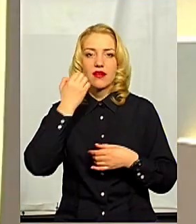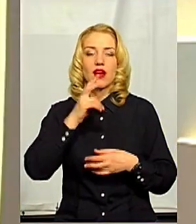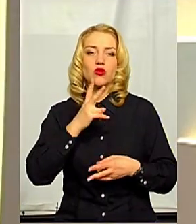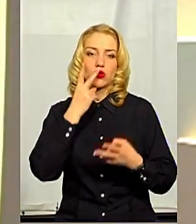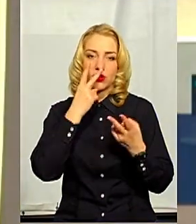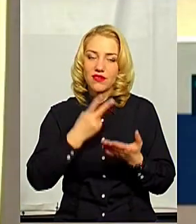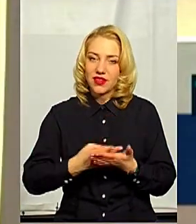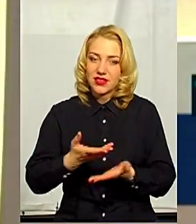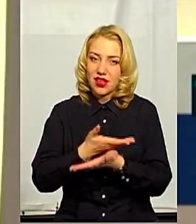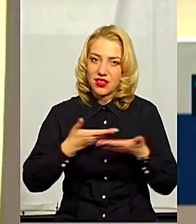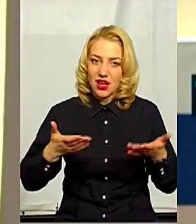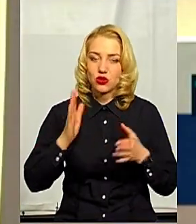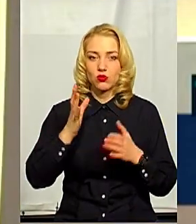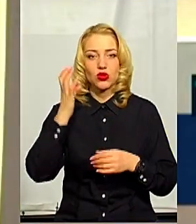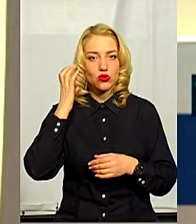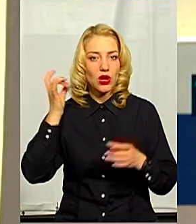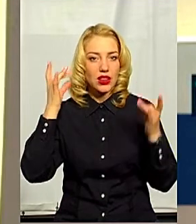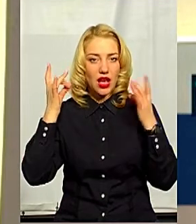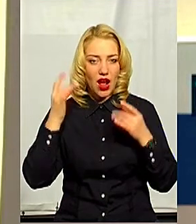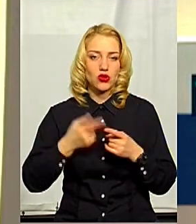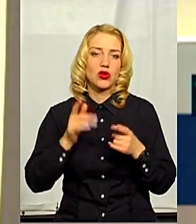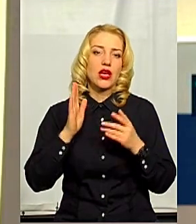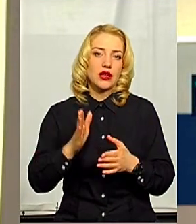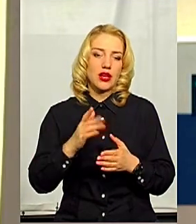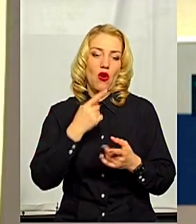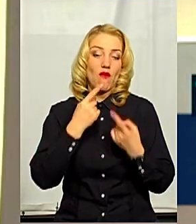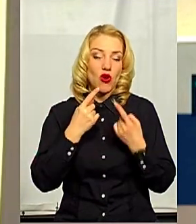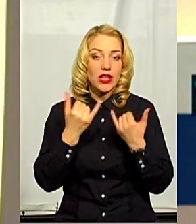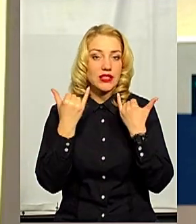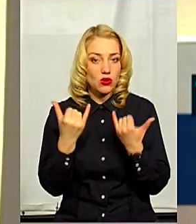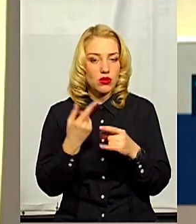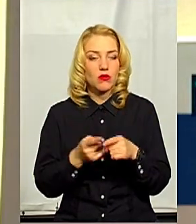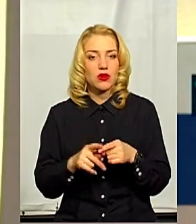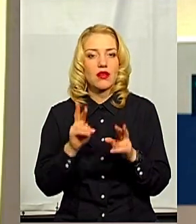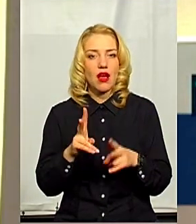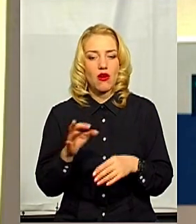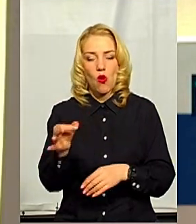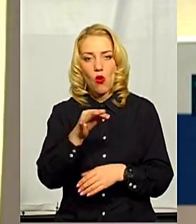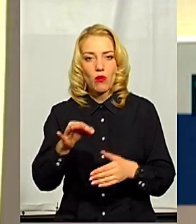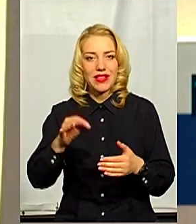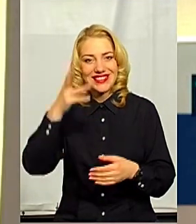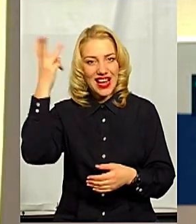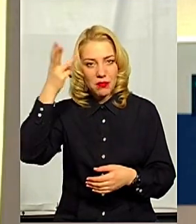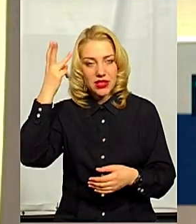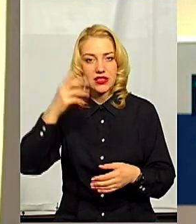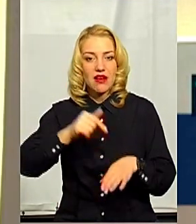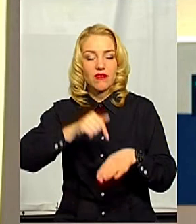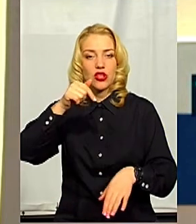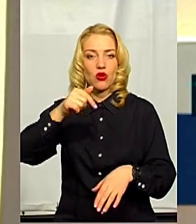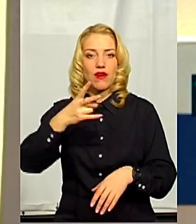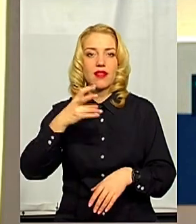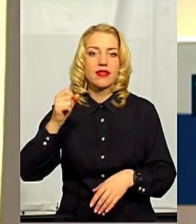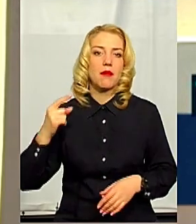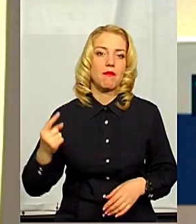всім, хто нас дивився і буде слухати радіоверсію. Ми говорили сьогодні про те, як область Хмельницька відреагувала на